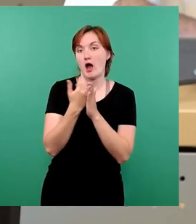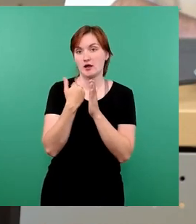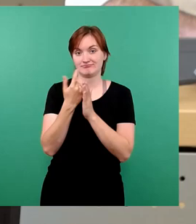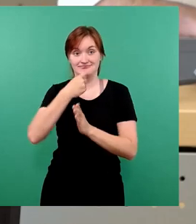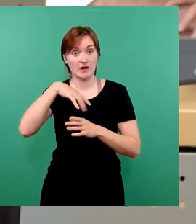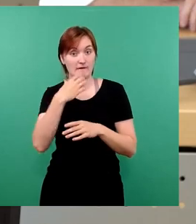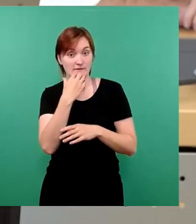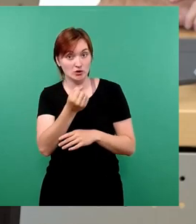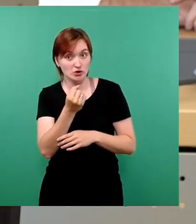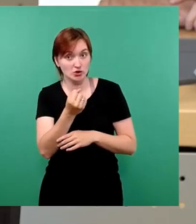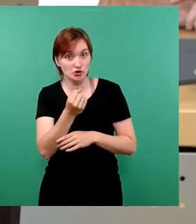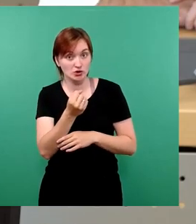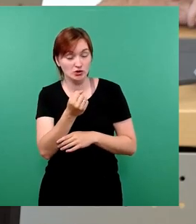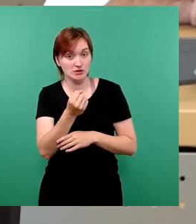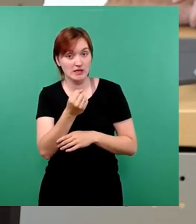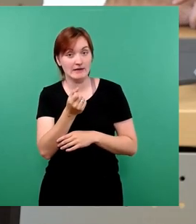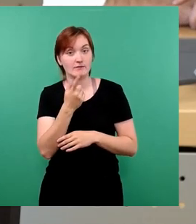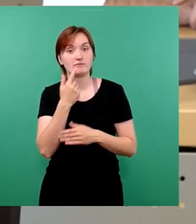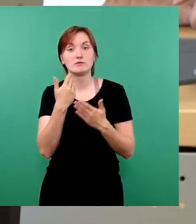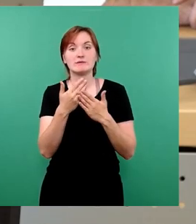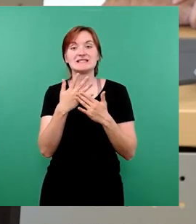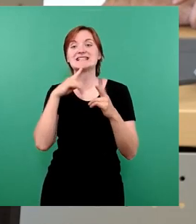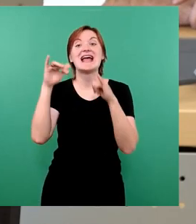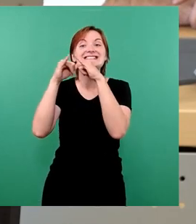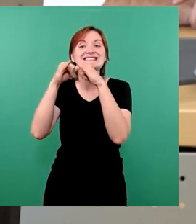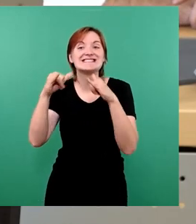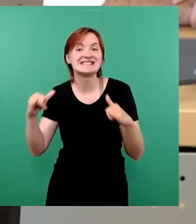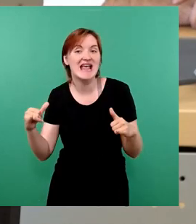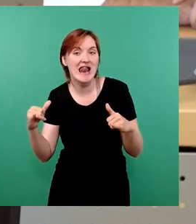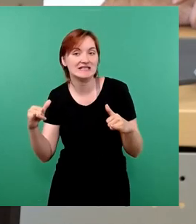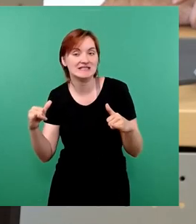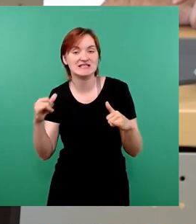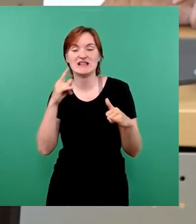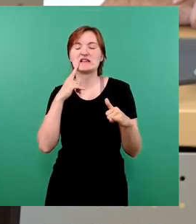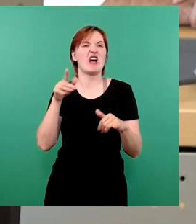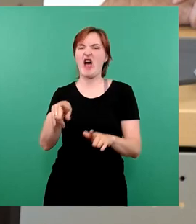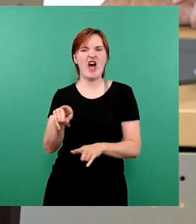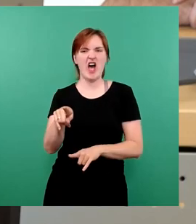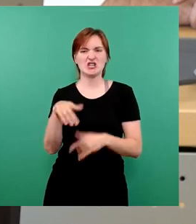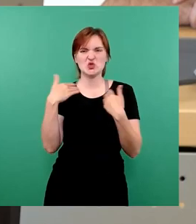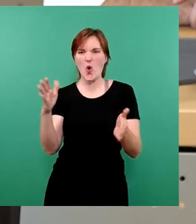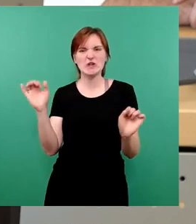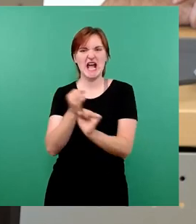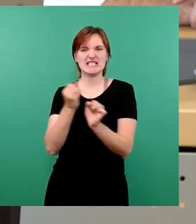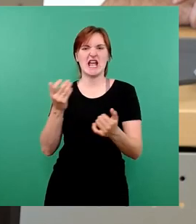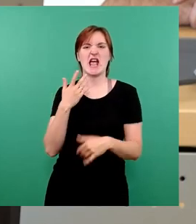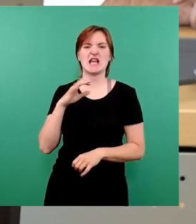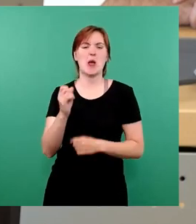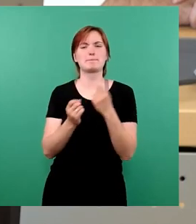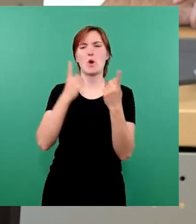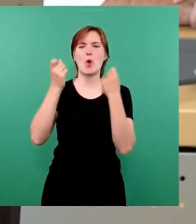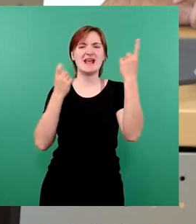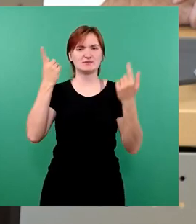Zeltunterkünften wurden als Populismus abgetan. Uns ging es um das Geld der